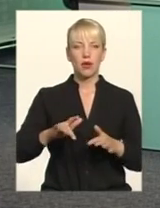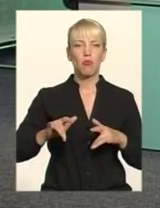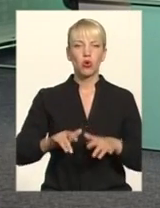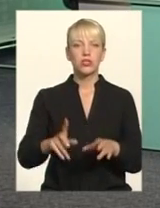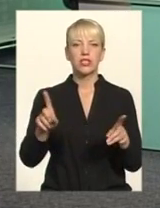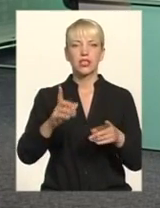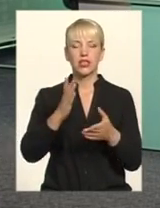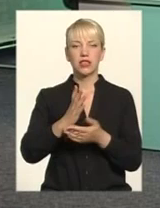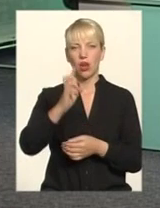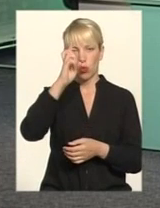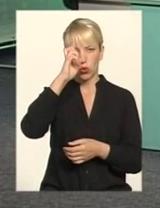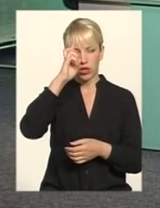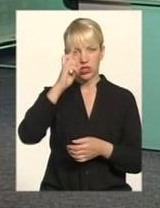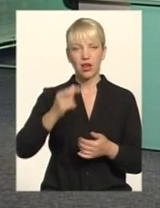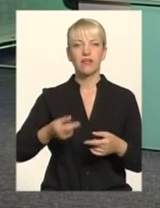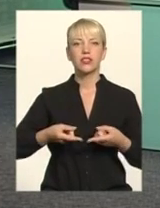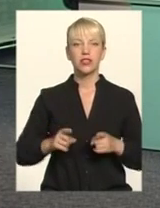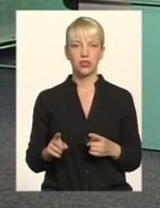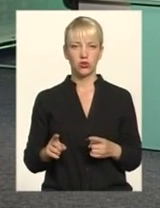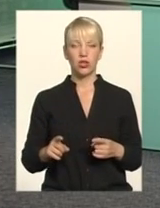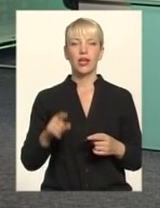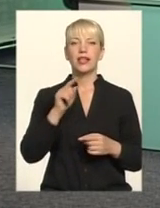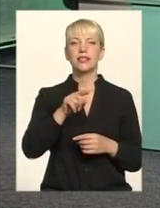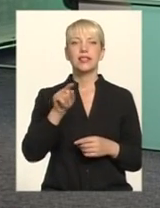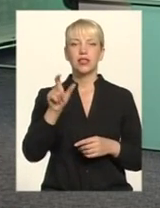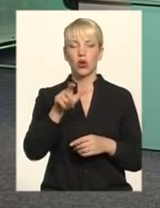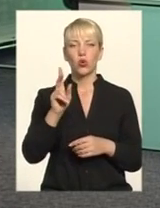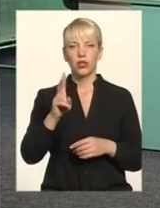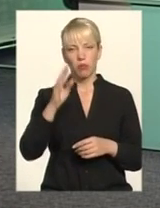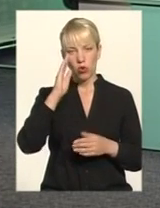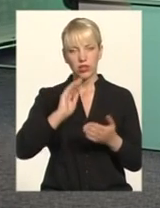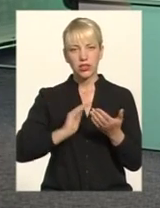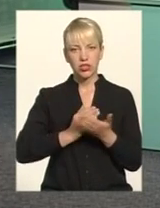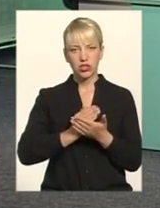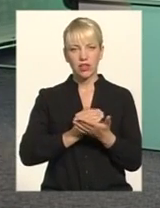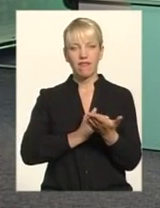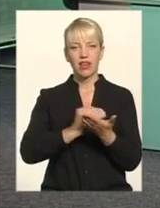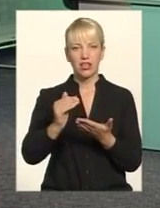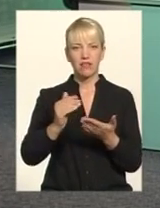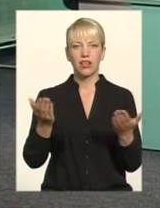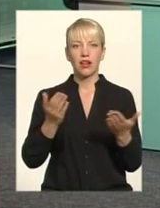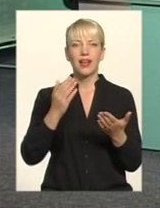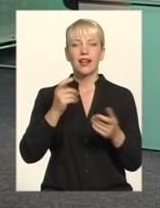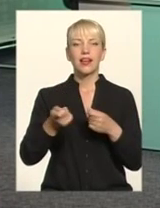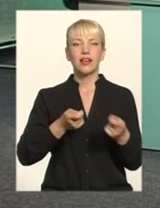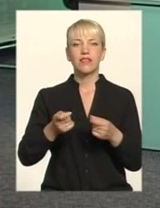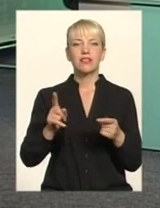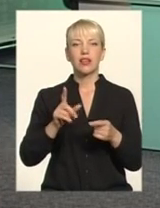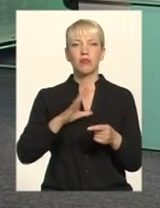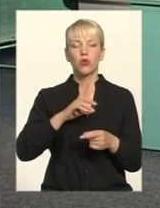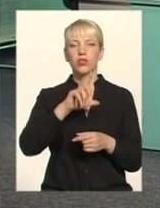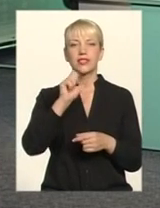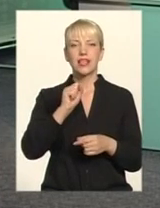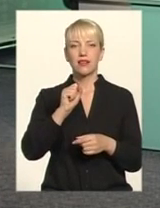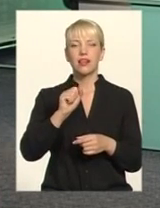Ну, дійсно, ті люди, політична верхівка керівництва наше, яке було за Януковича Воно пішло,